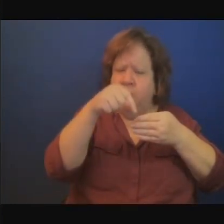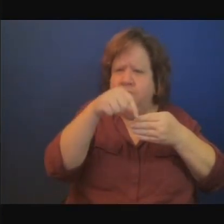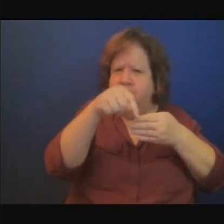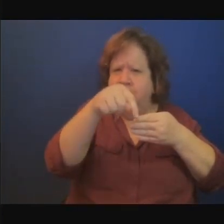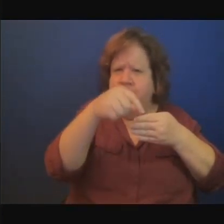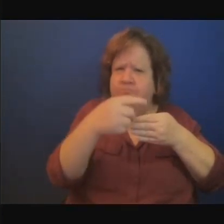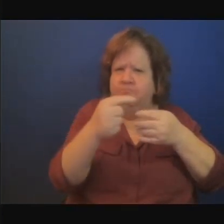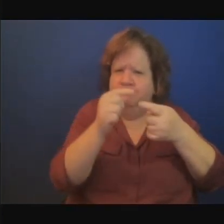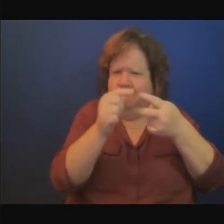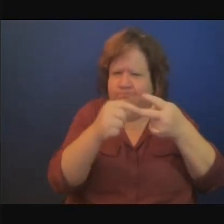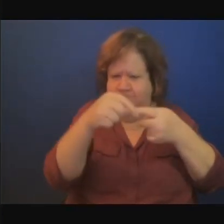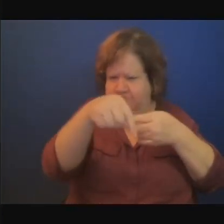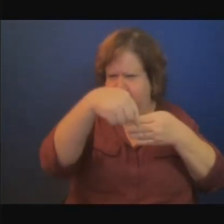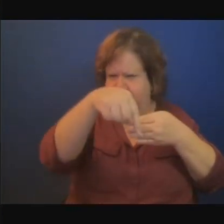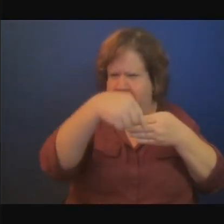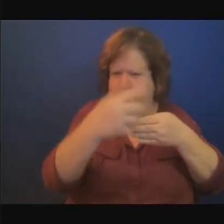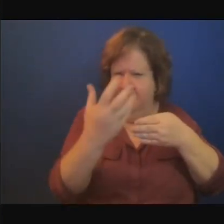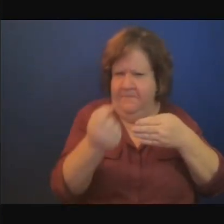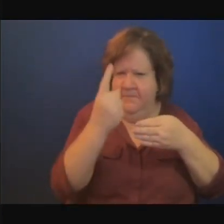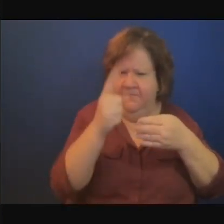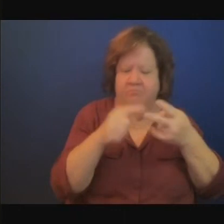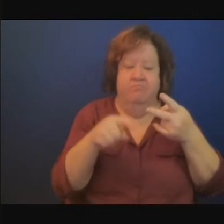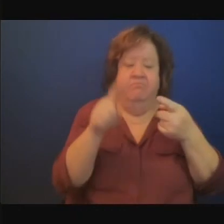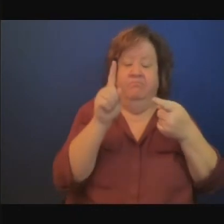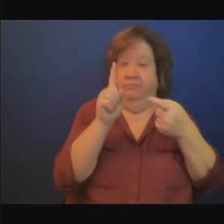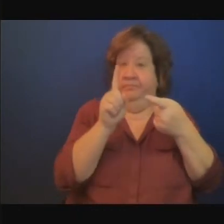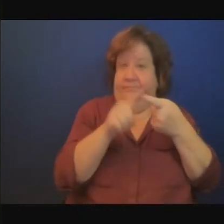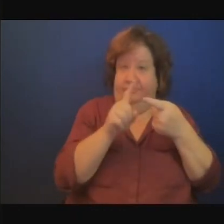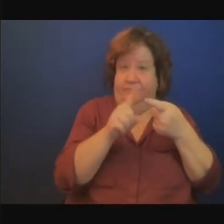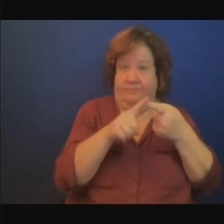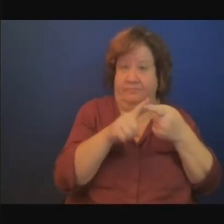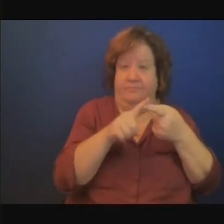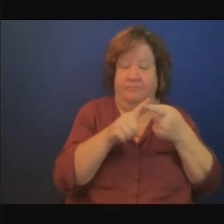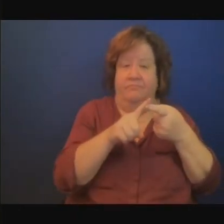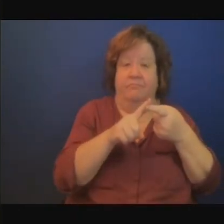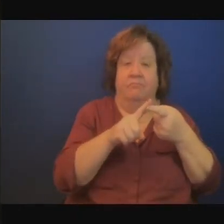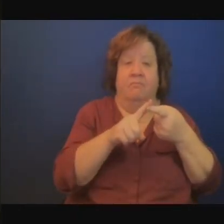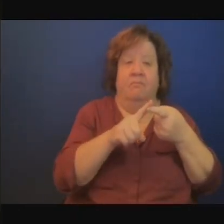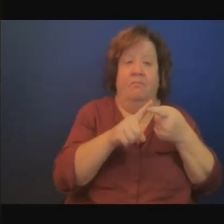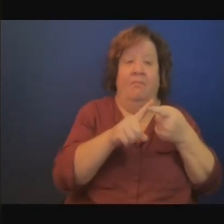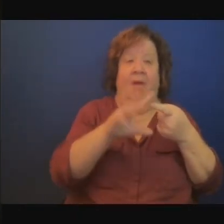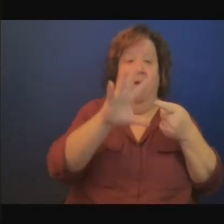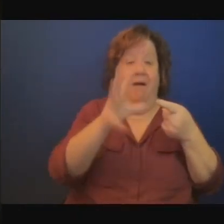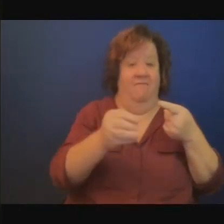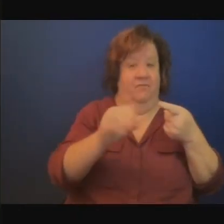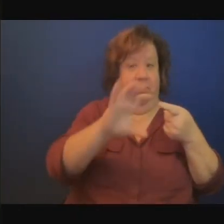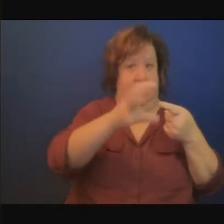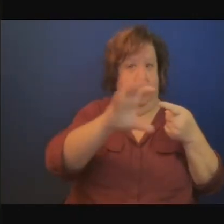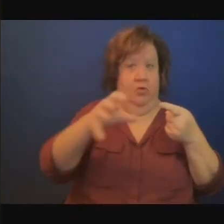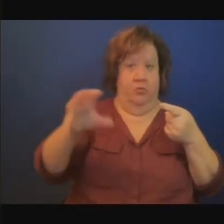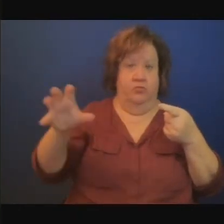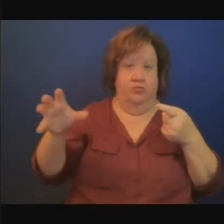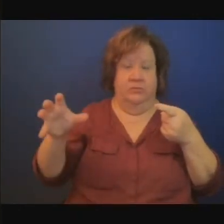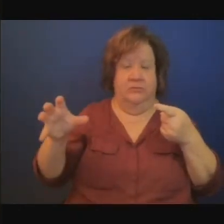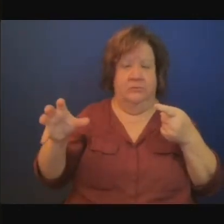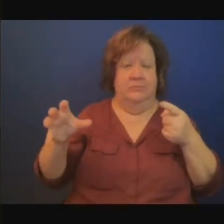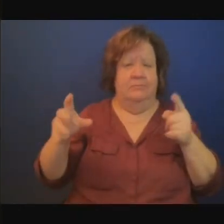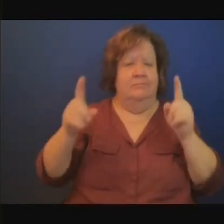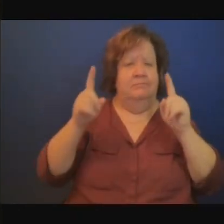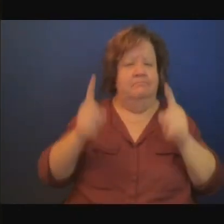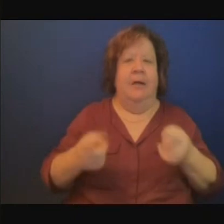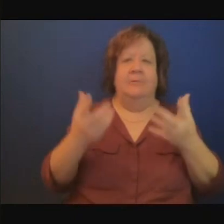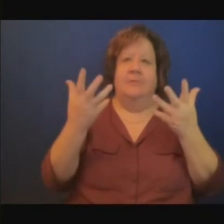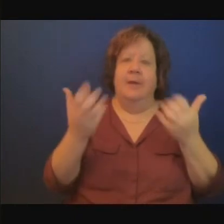africains par l'intervenir de la commission de l'Union africaine devra mettre en place des mécanismes de suivi pour veiller à ce que les pays